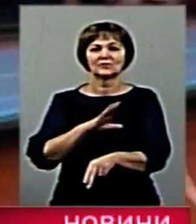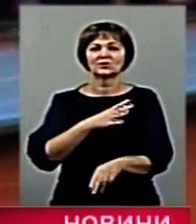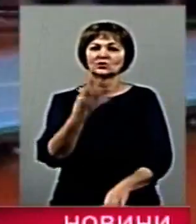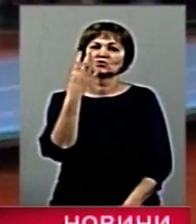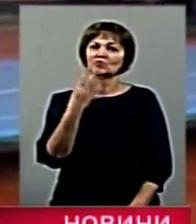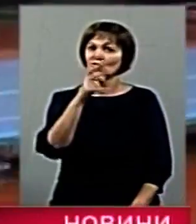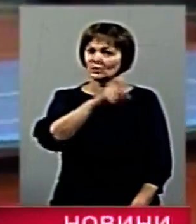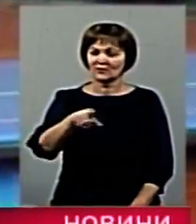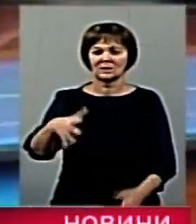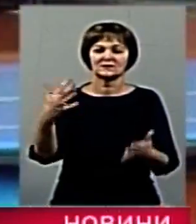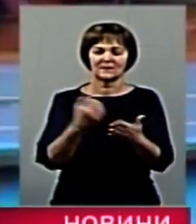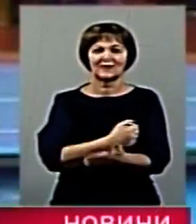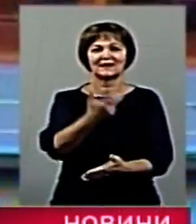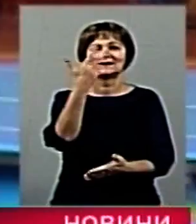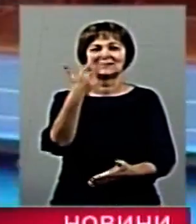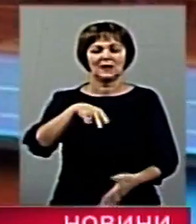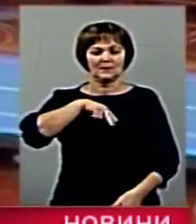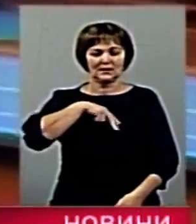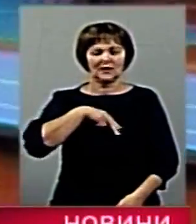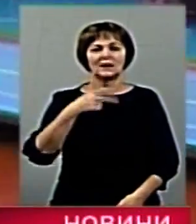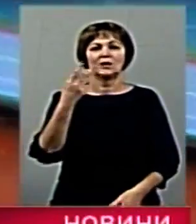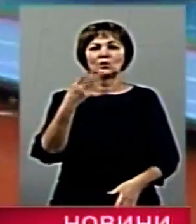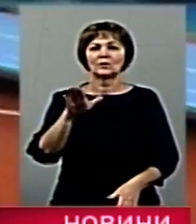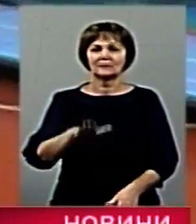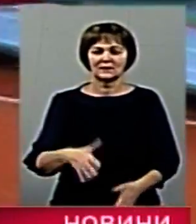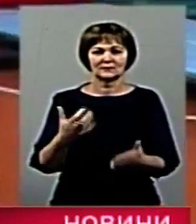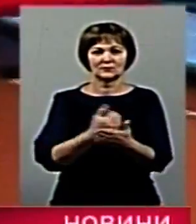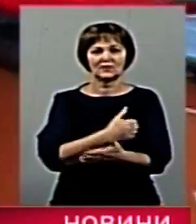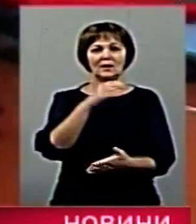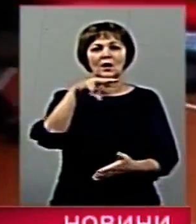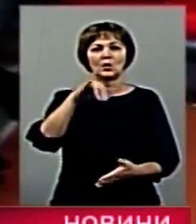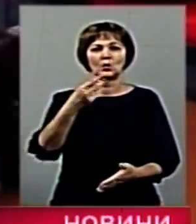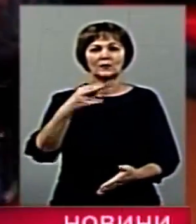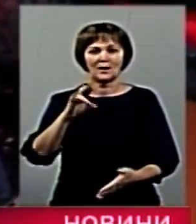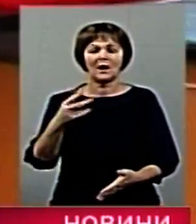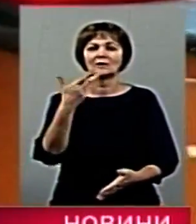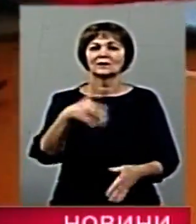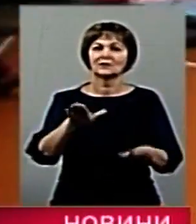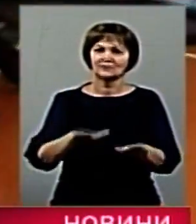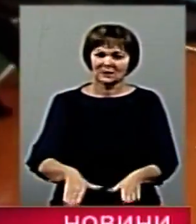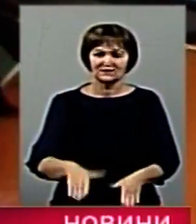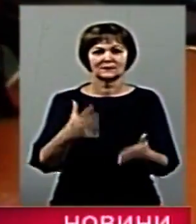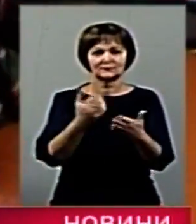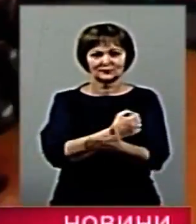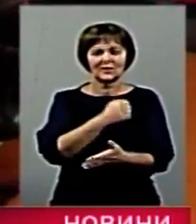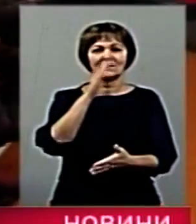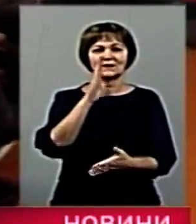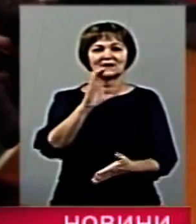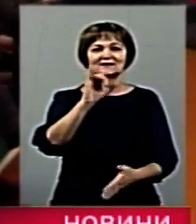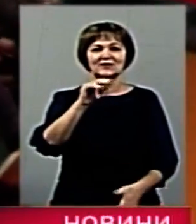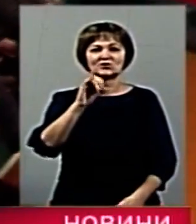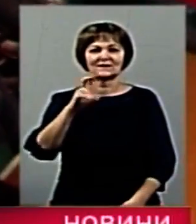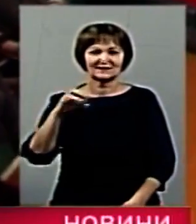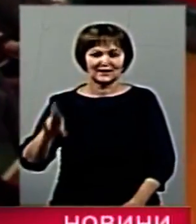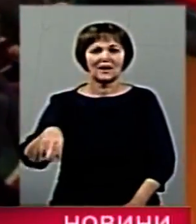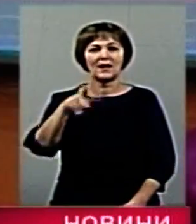але вони здавоювали три медалі. Срібню нагороду отримав В'ячеслав Лоняка, а бронзові медалі завоювали Валерія Сичевська